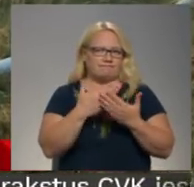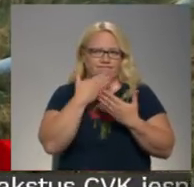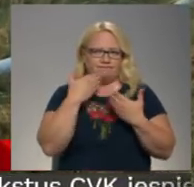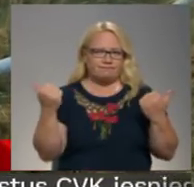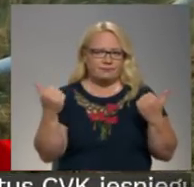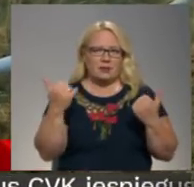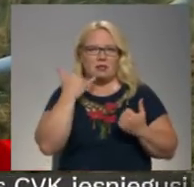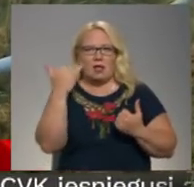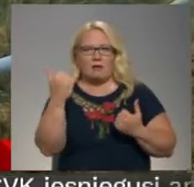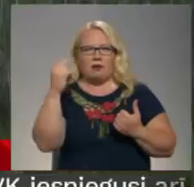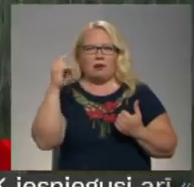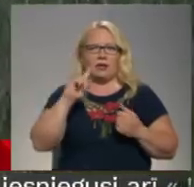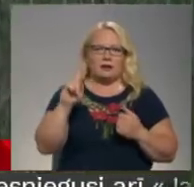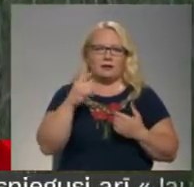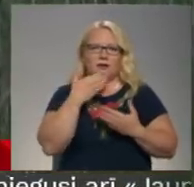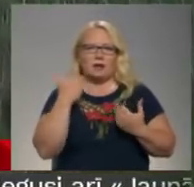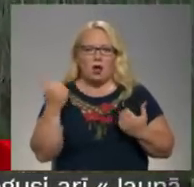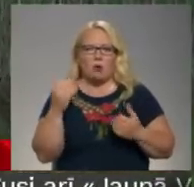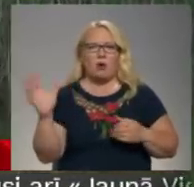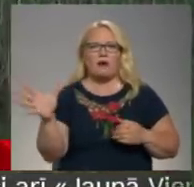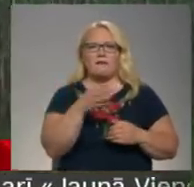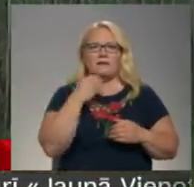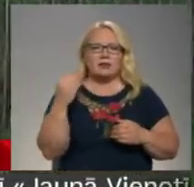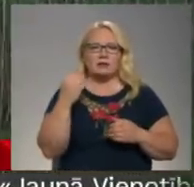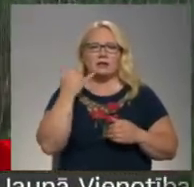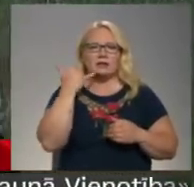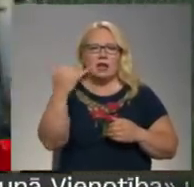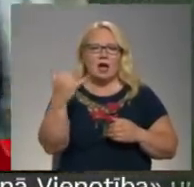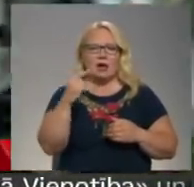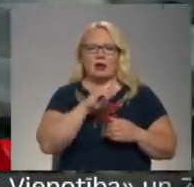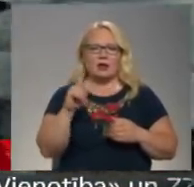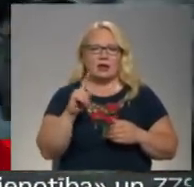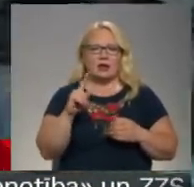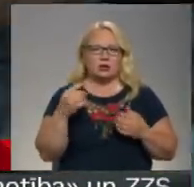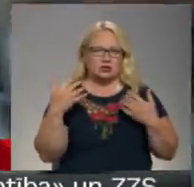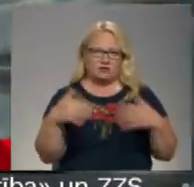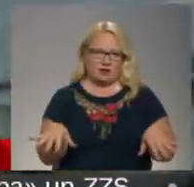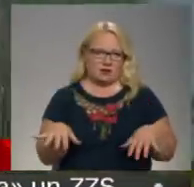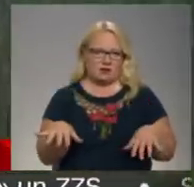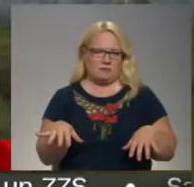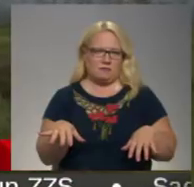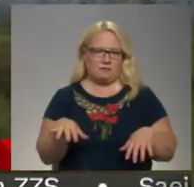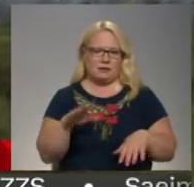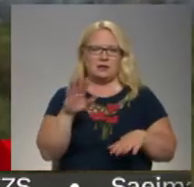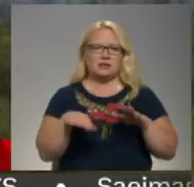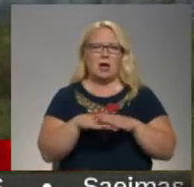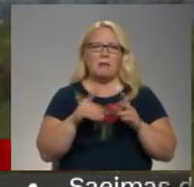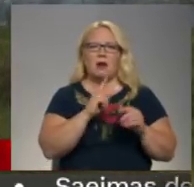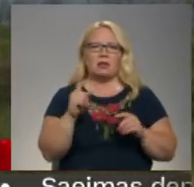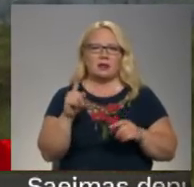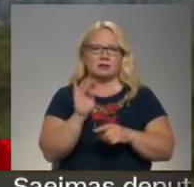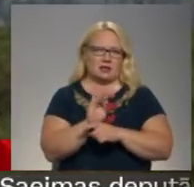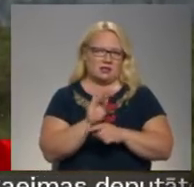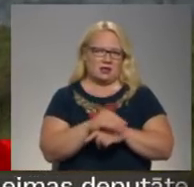ir vai nav. Visi sakari ir ļoti švajag, es jau katrs kritikas. Tas ir